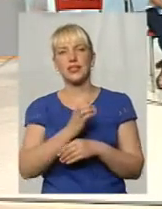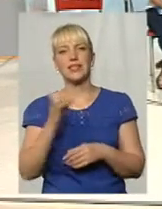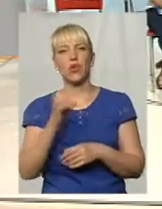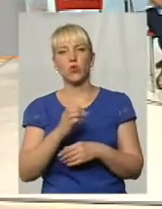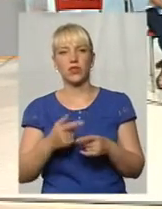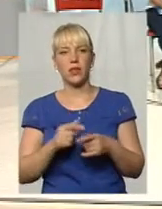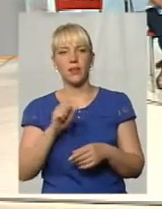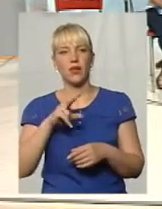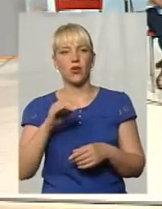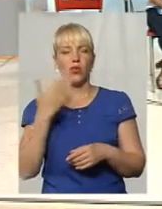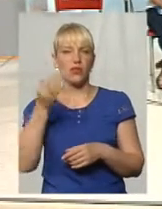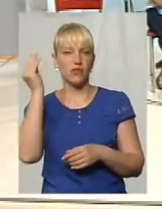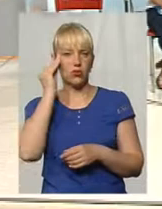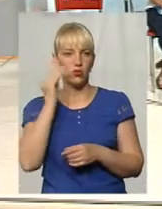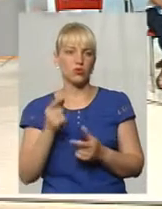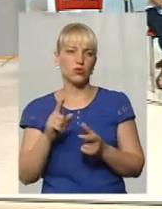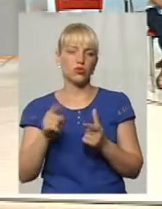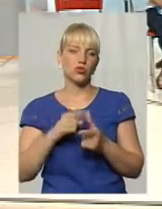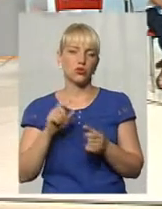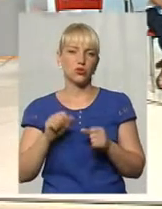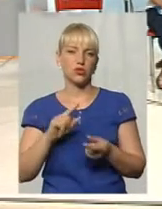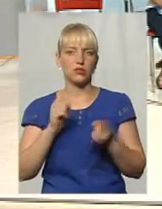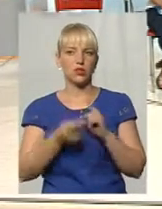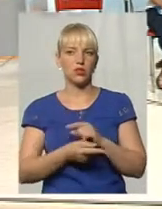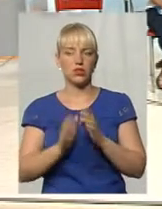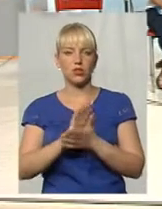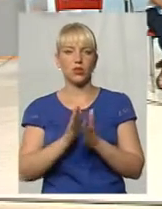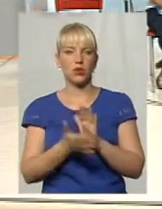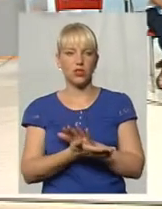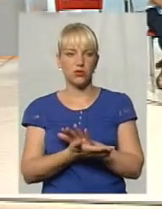Альон, на вашу думку, чи може змінити ситуацію